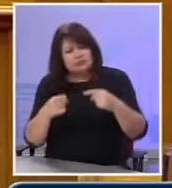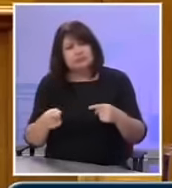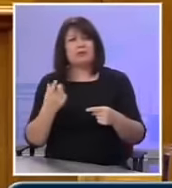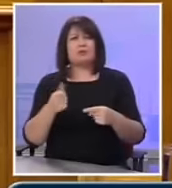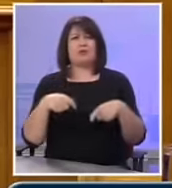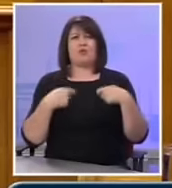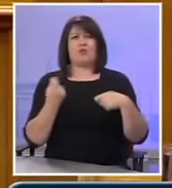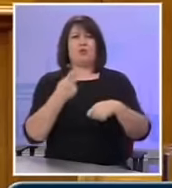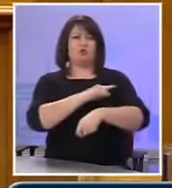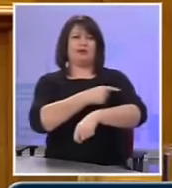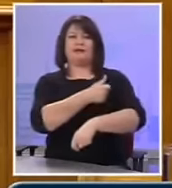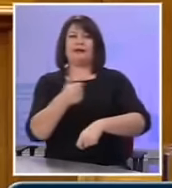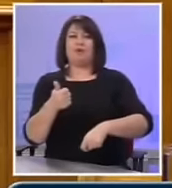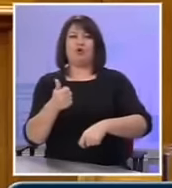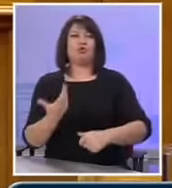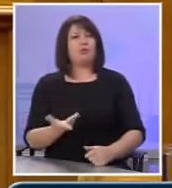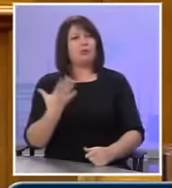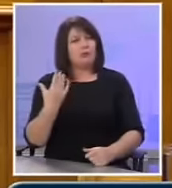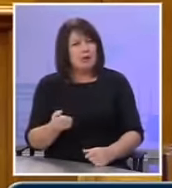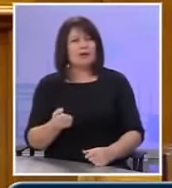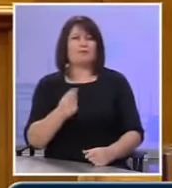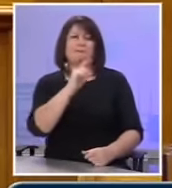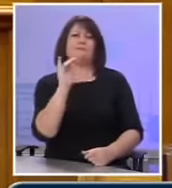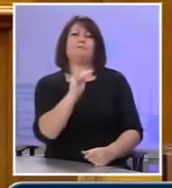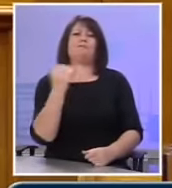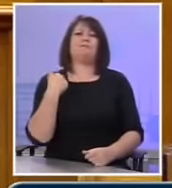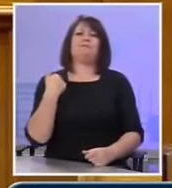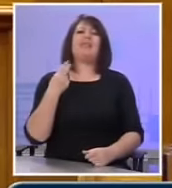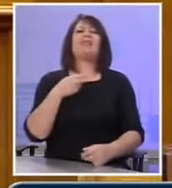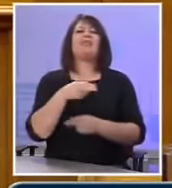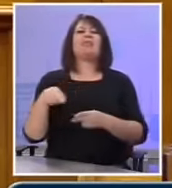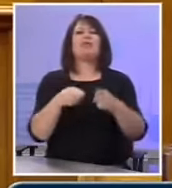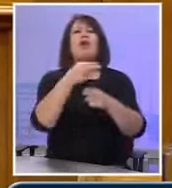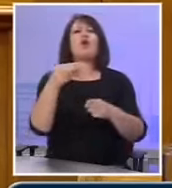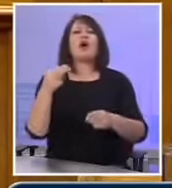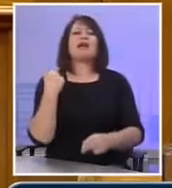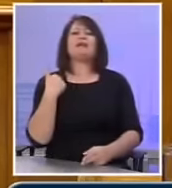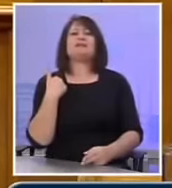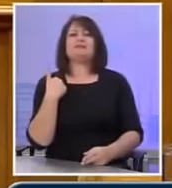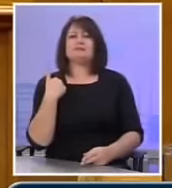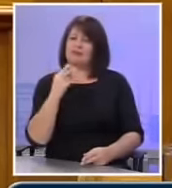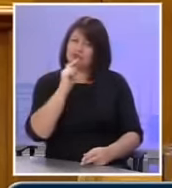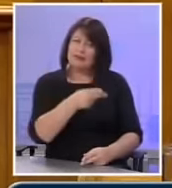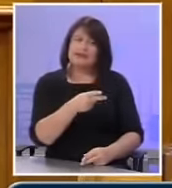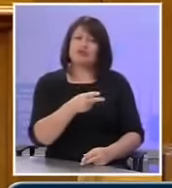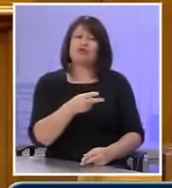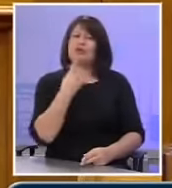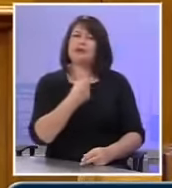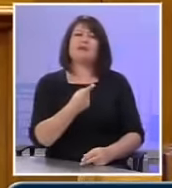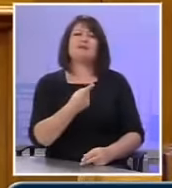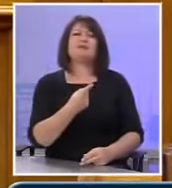πλούσιοι γιατροί για παράδειγμα που μπήκε ένα ερώτημα από τον κ. Θεοχάρη γιατί, ακούστε κ. Θεοχάρη, που είπε